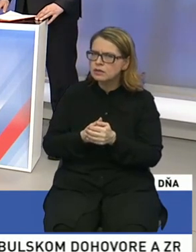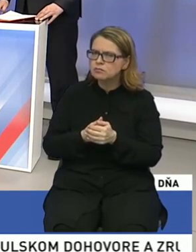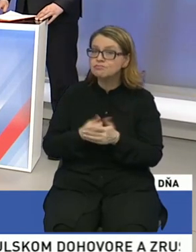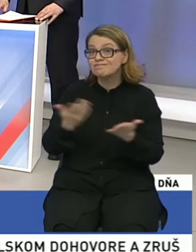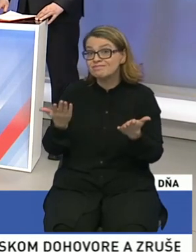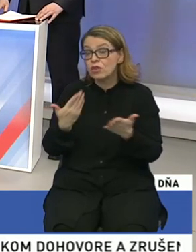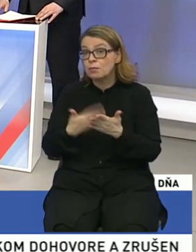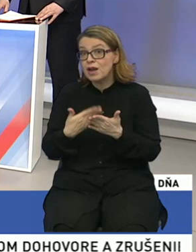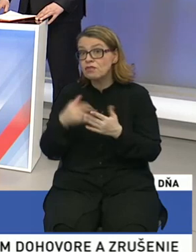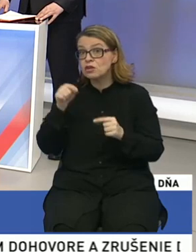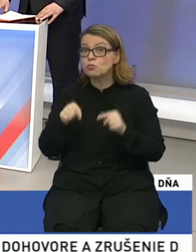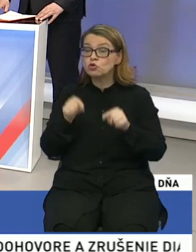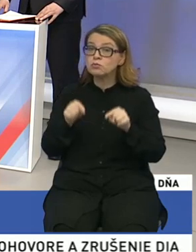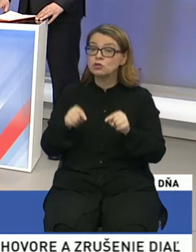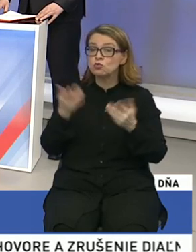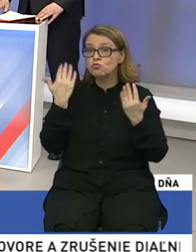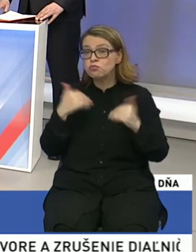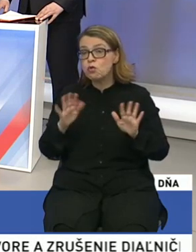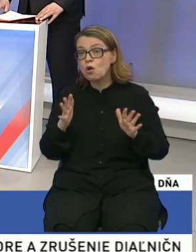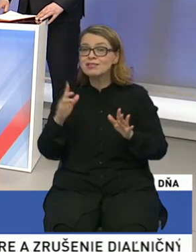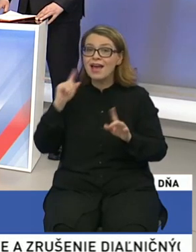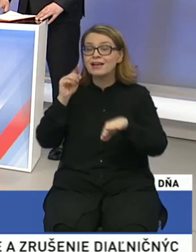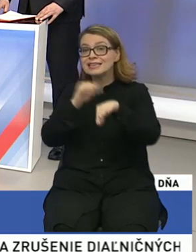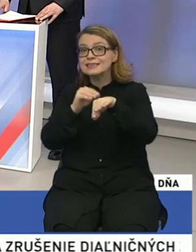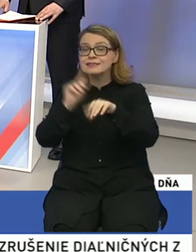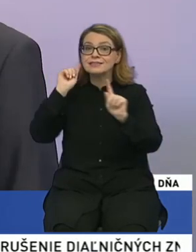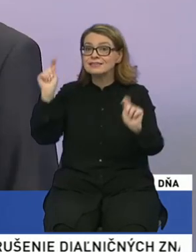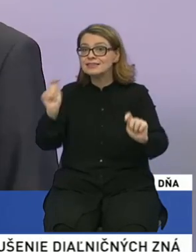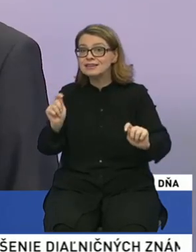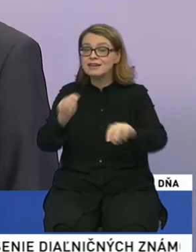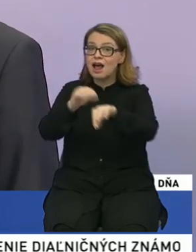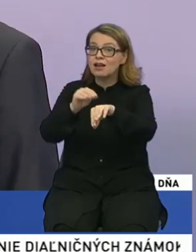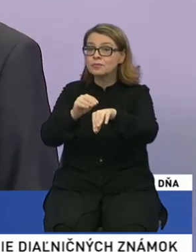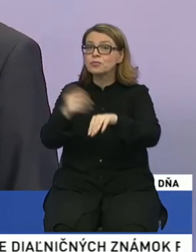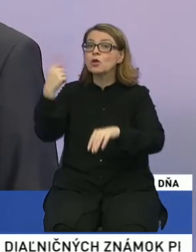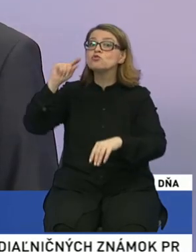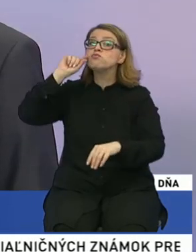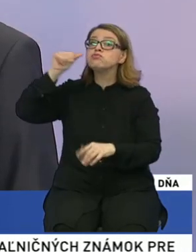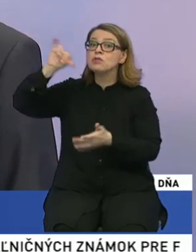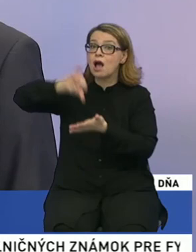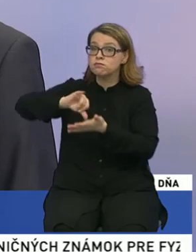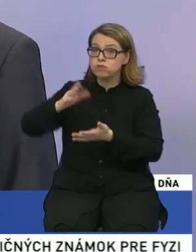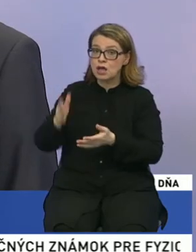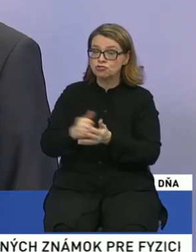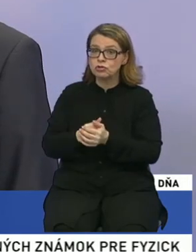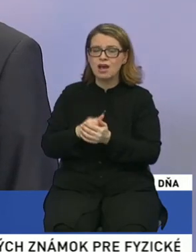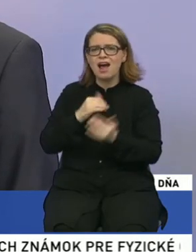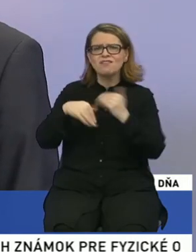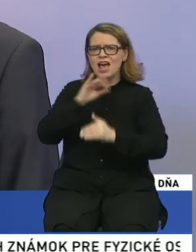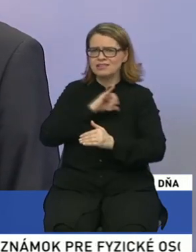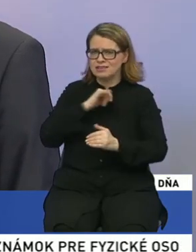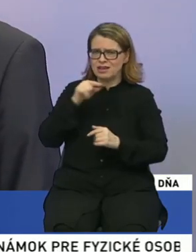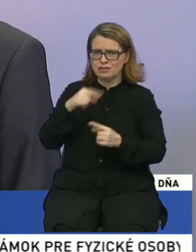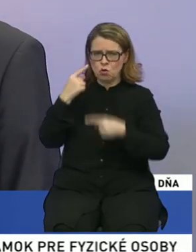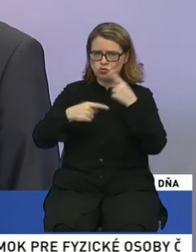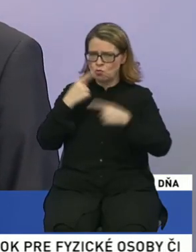Pravdepodobne tu boli nejaké signály, nejaké náznaky z Budapešti. Nechcem to viac komentovať,